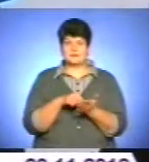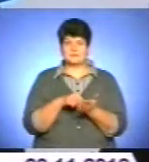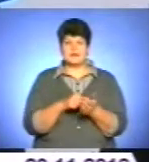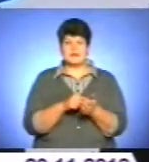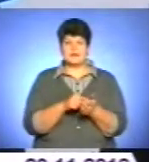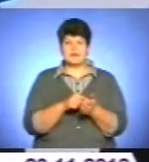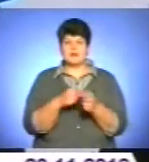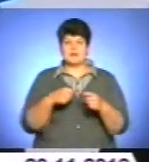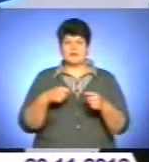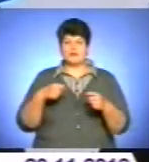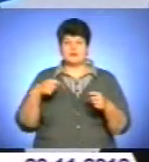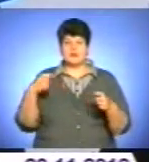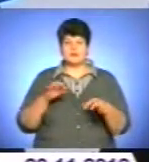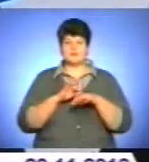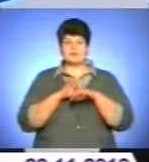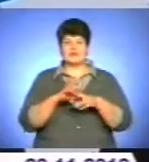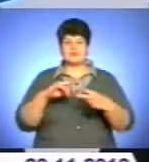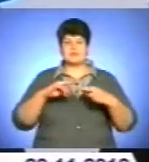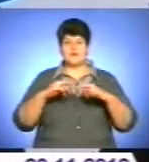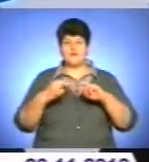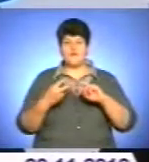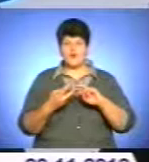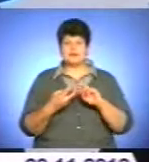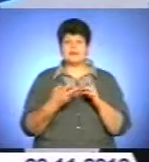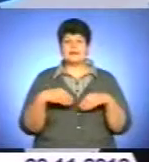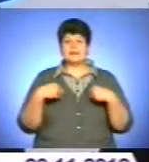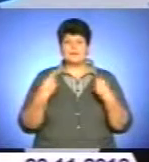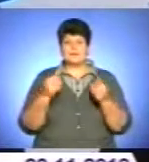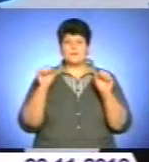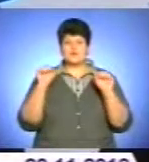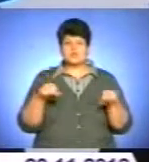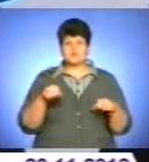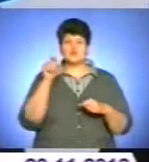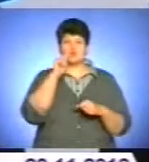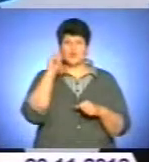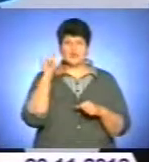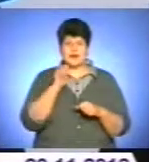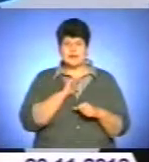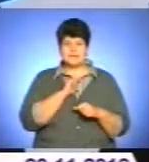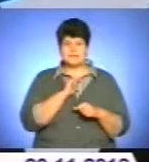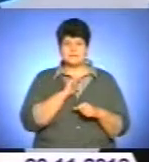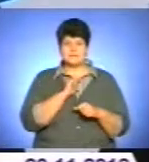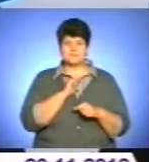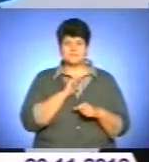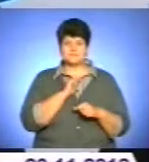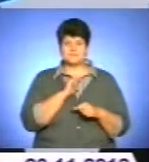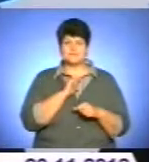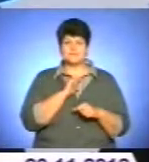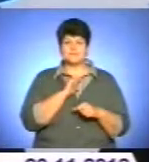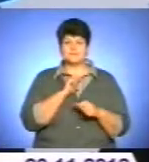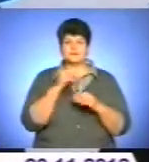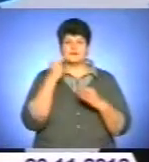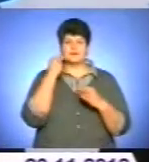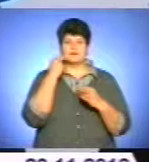проведенням реформи, воно не дає можливості Україні вийти на якусь